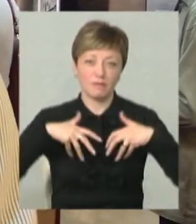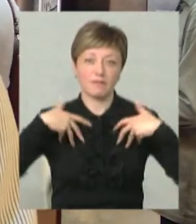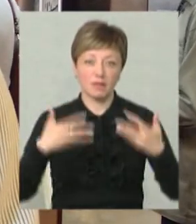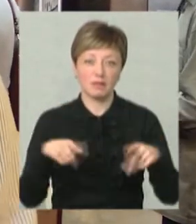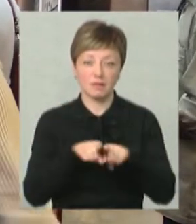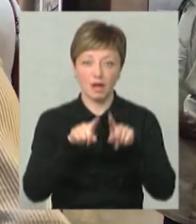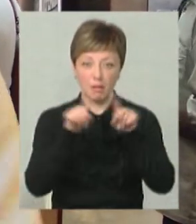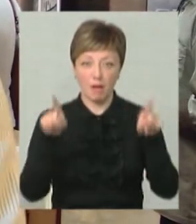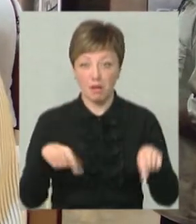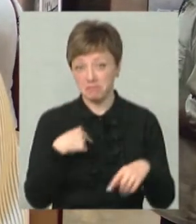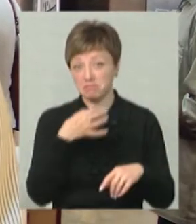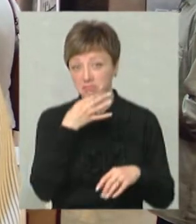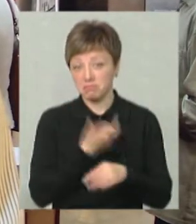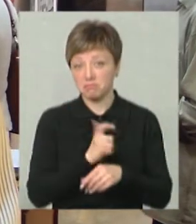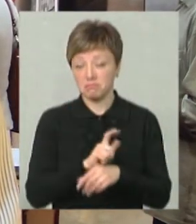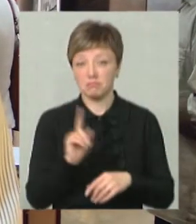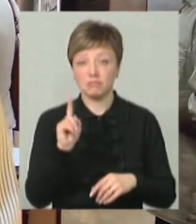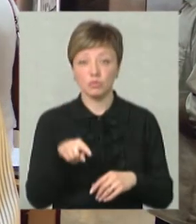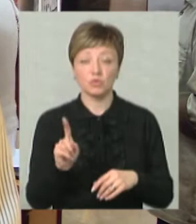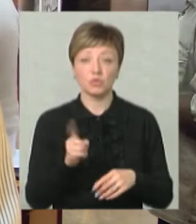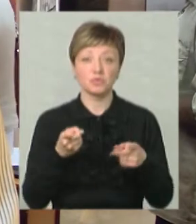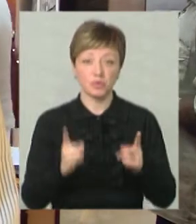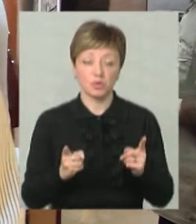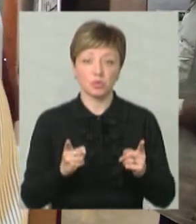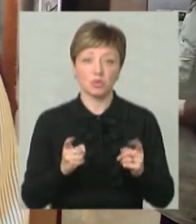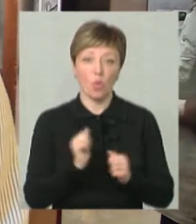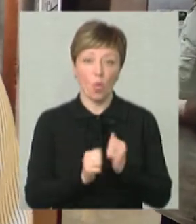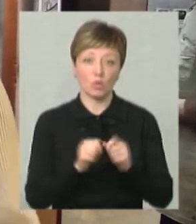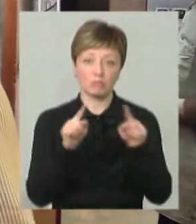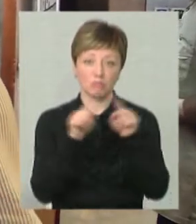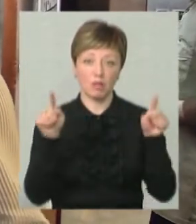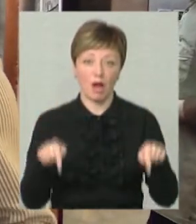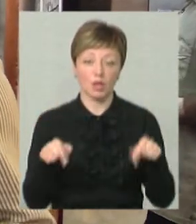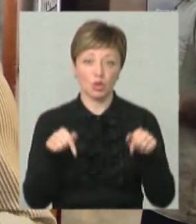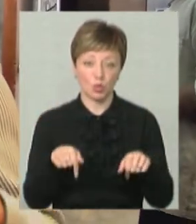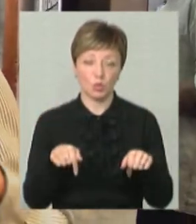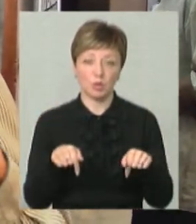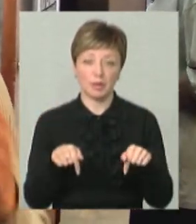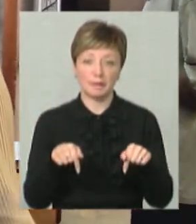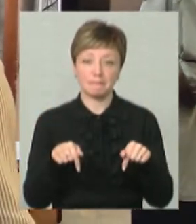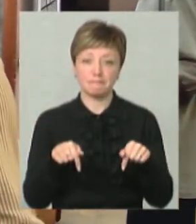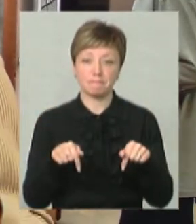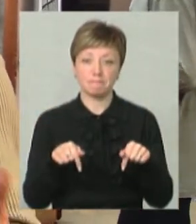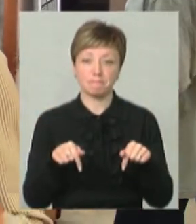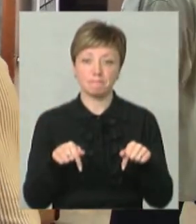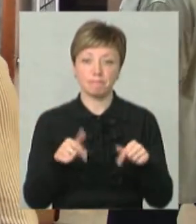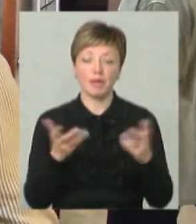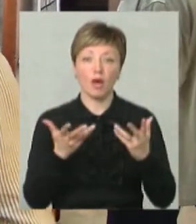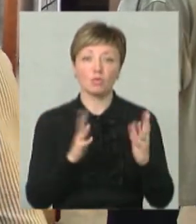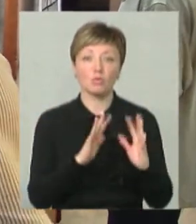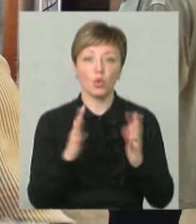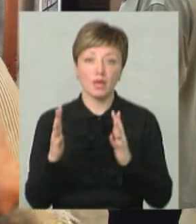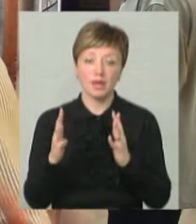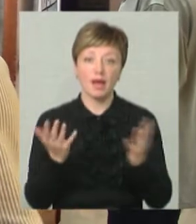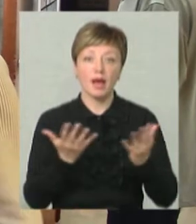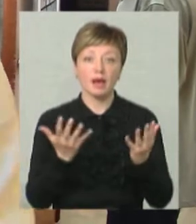такі плакати. І мені дуже сподобалося, тому що в дійсності кожен плакат тут якусь подію,